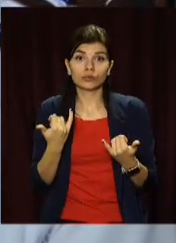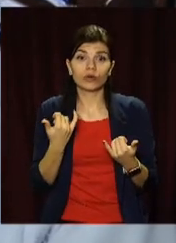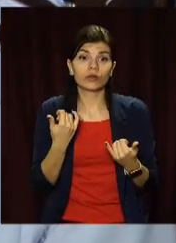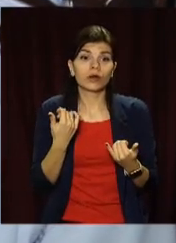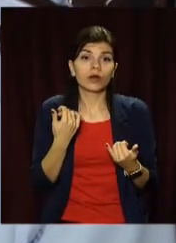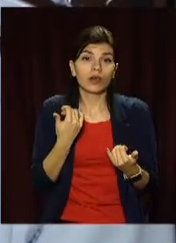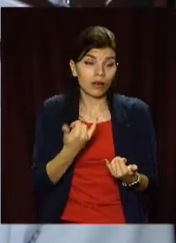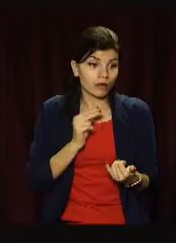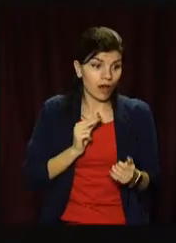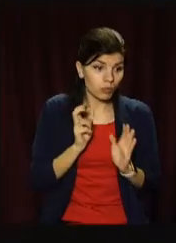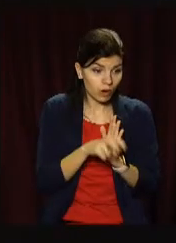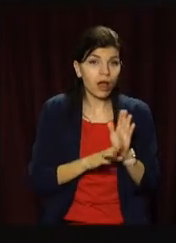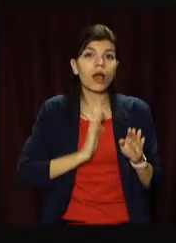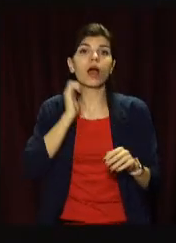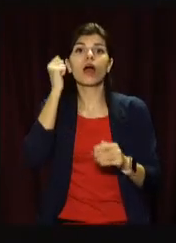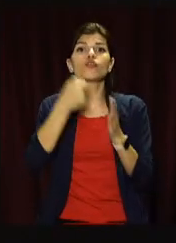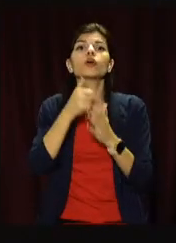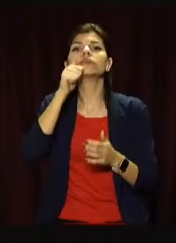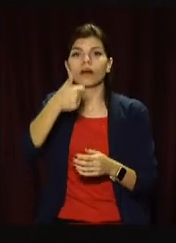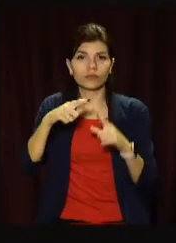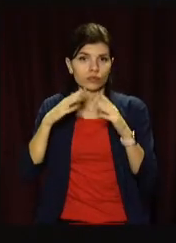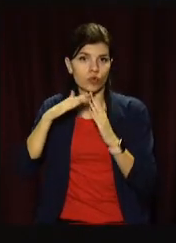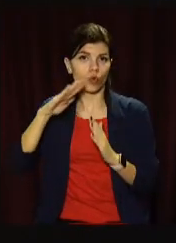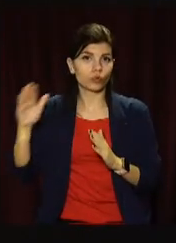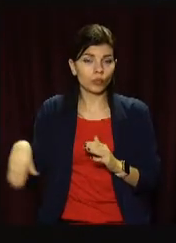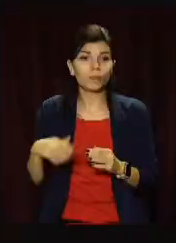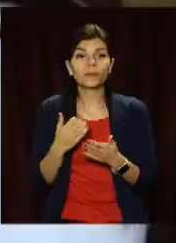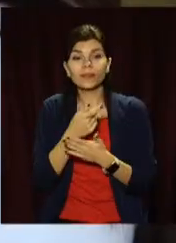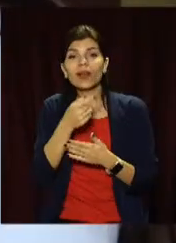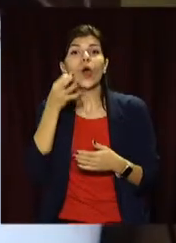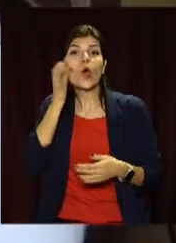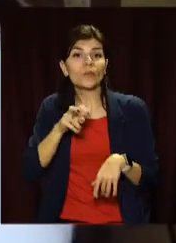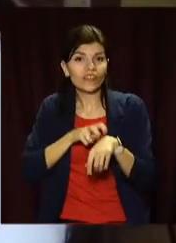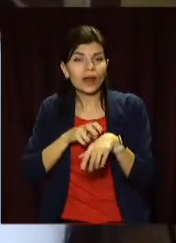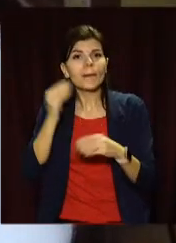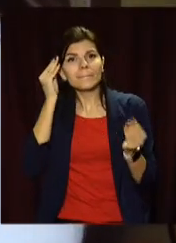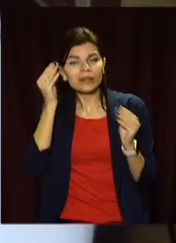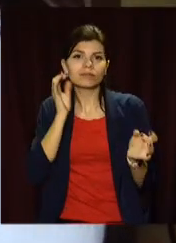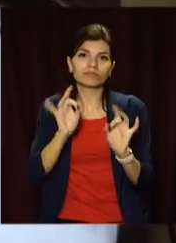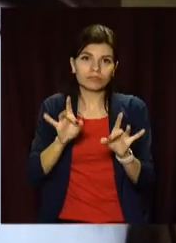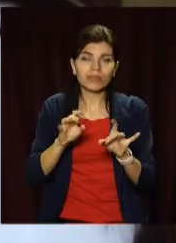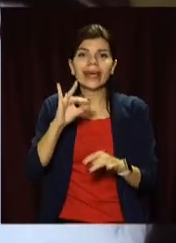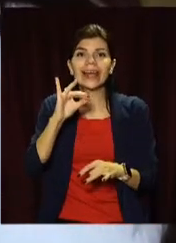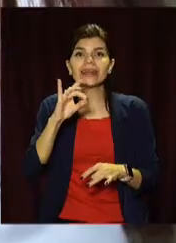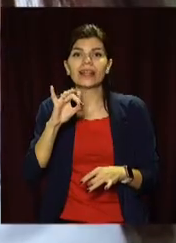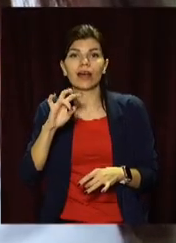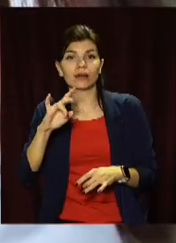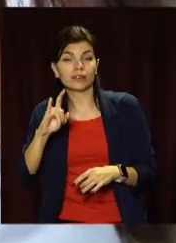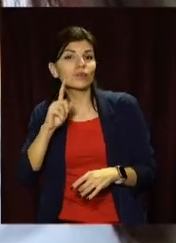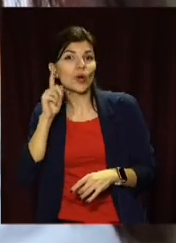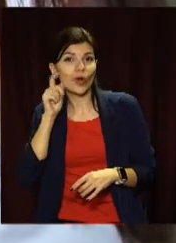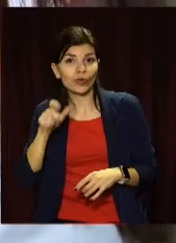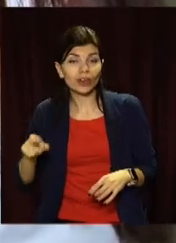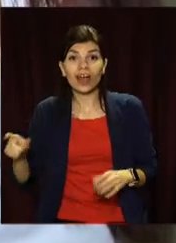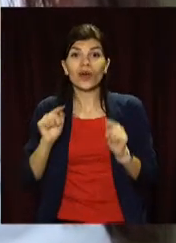ввечері йдеш додому. Навантаження досвідчені лікарі ділять з інтернами. Останні сміються, їм пощастило. Адже прийшли